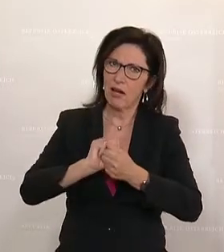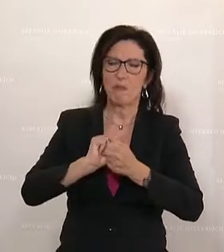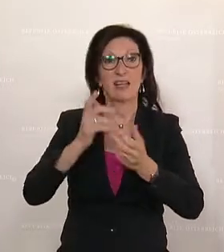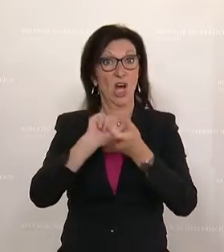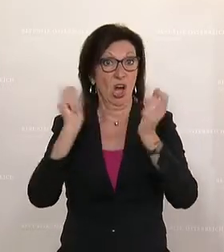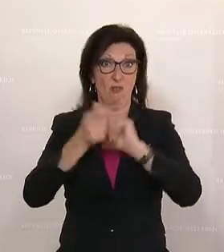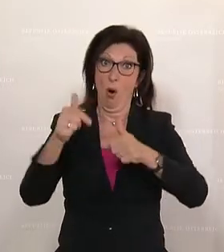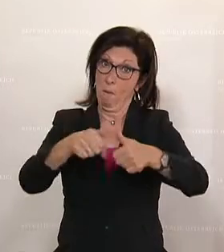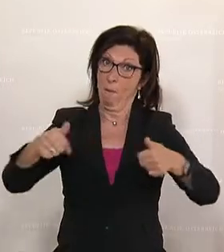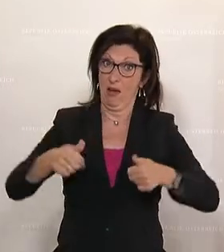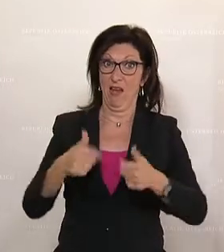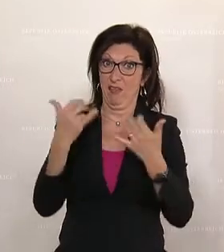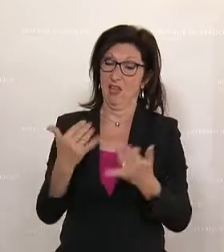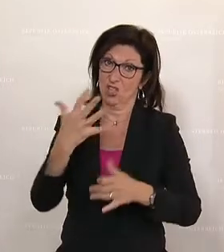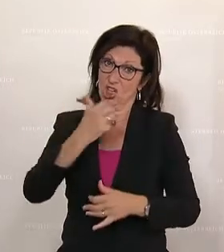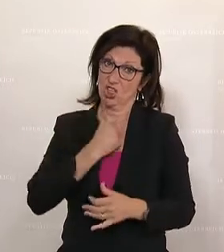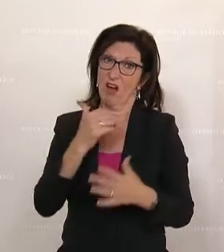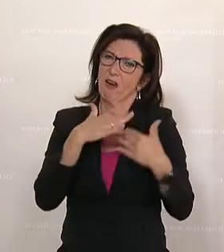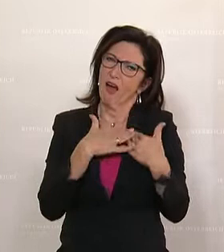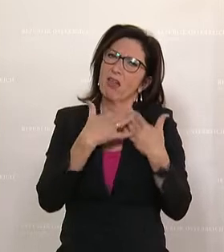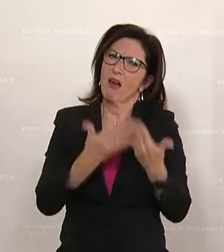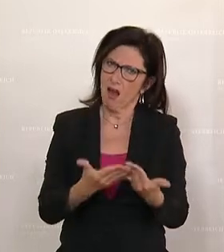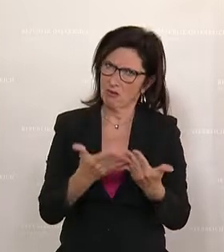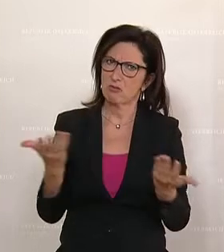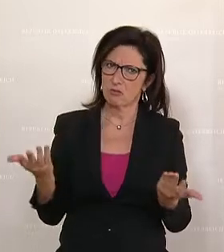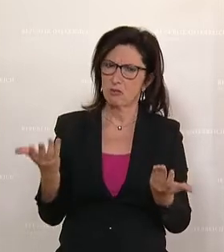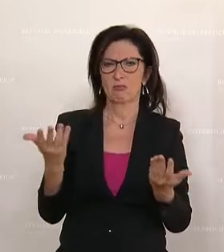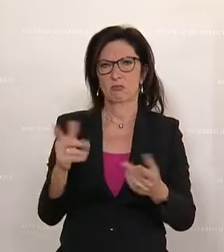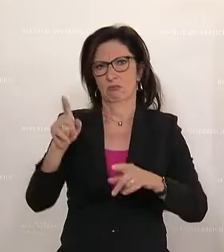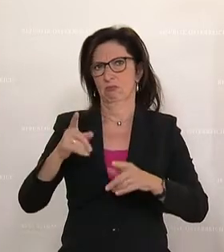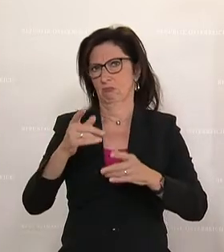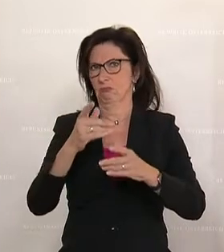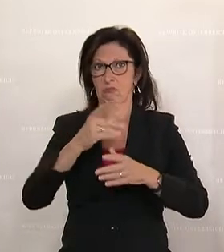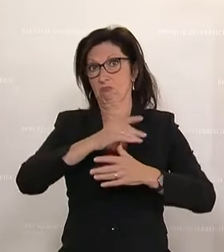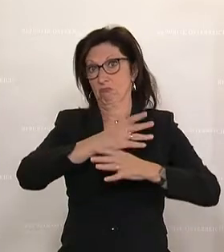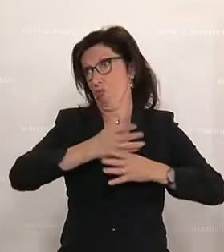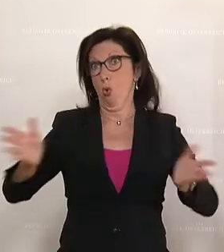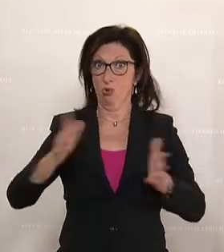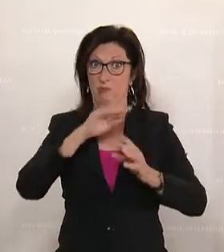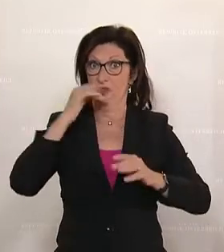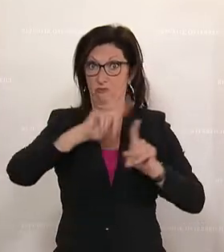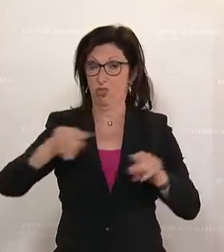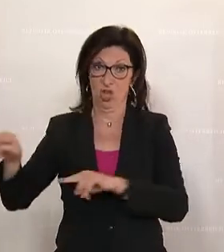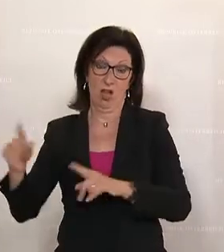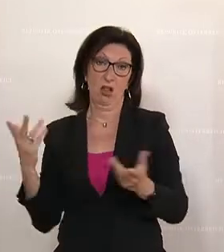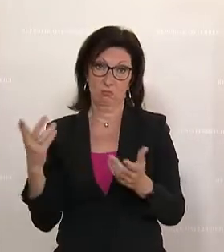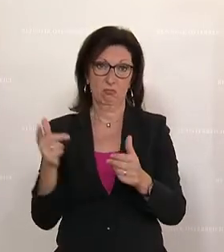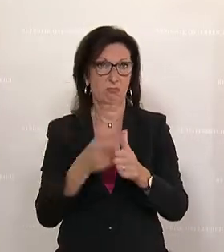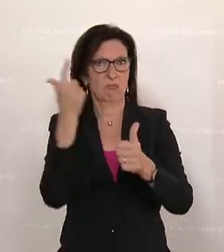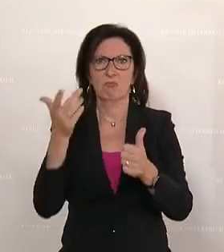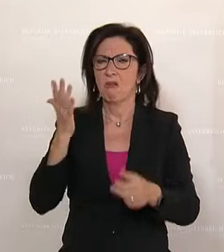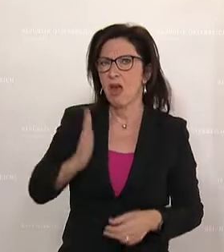dass es gelungen ist, hier Entlastungsschritte zu setzen, die breit aufgestellt sind. Auf der einen Seite, wenn es darum geht,